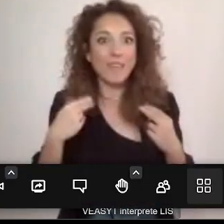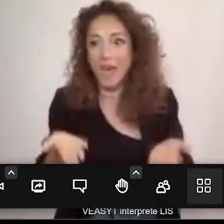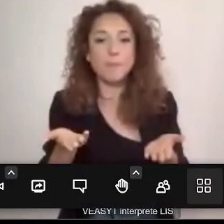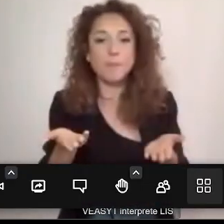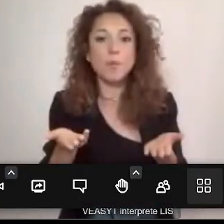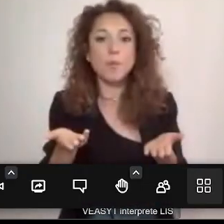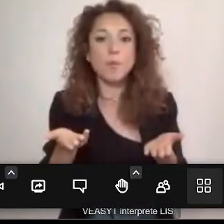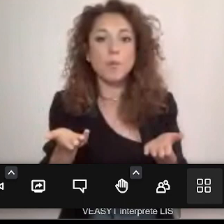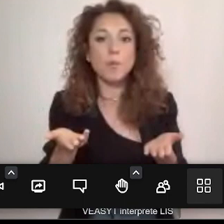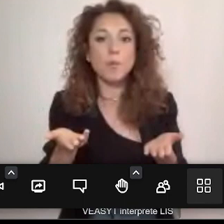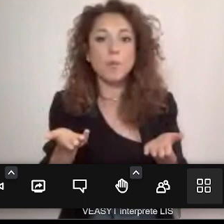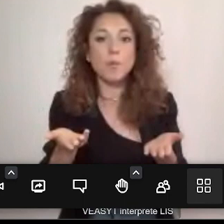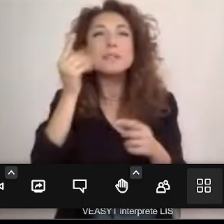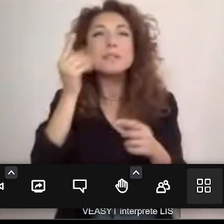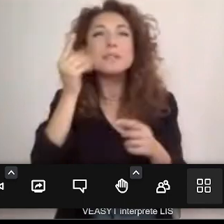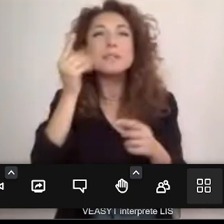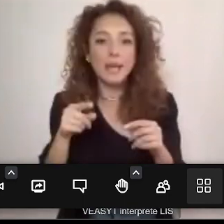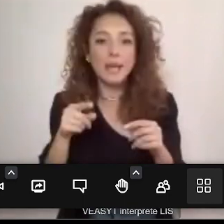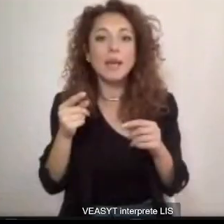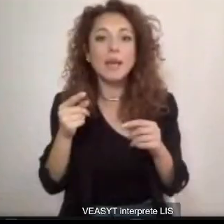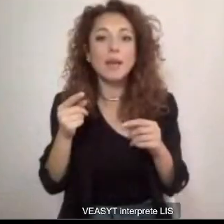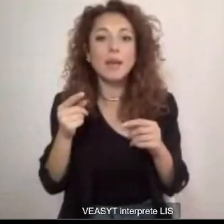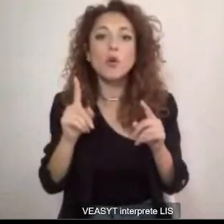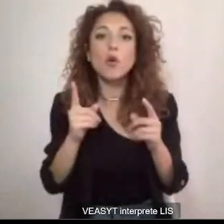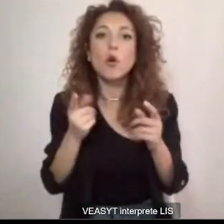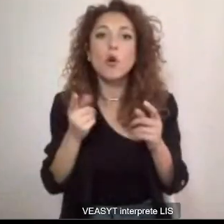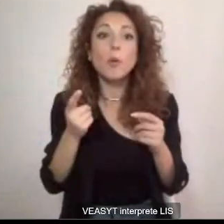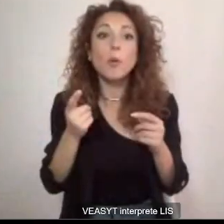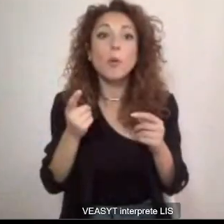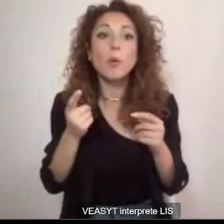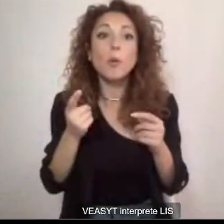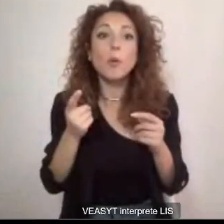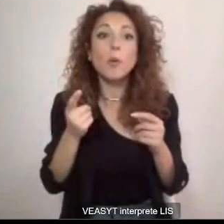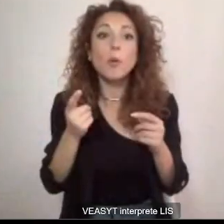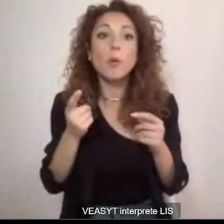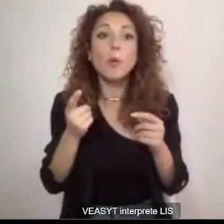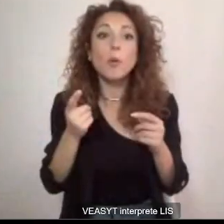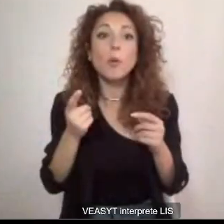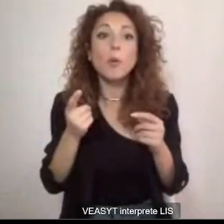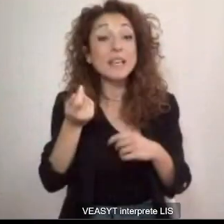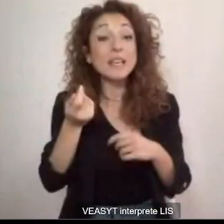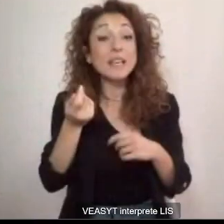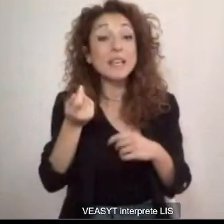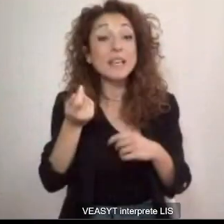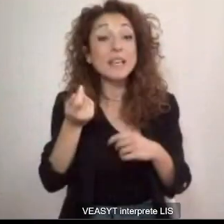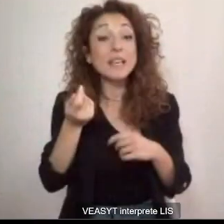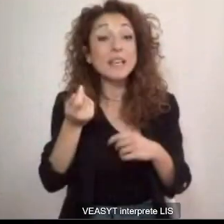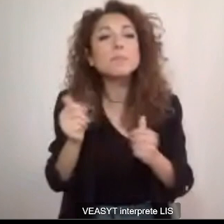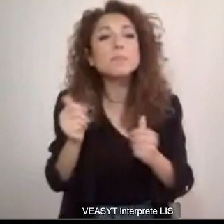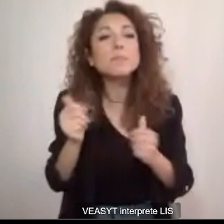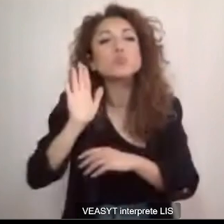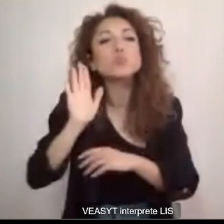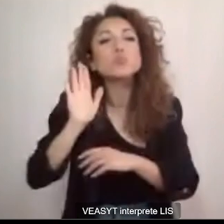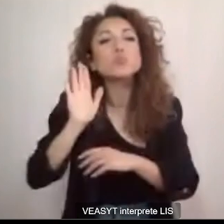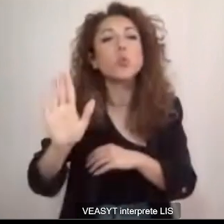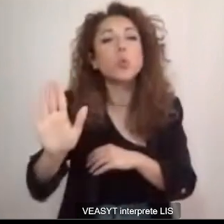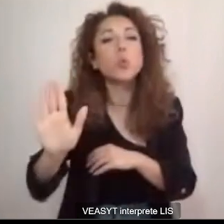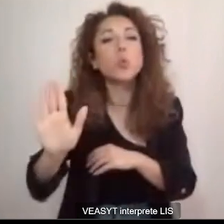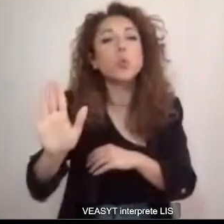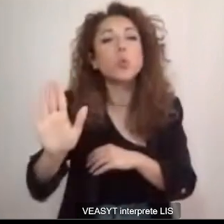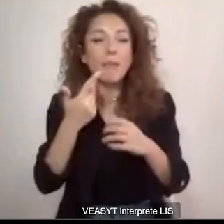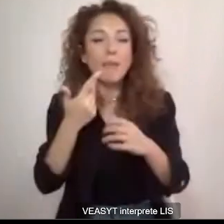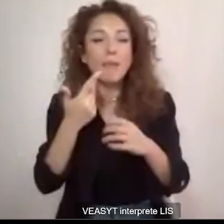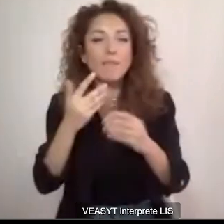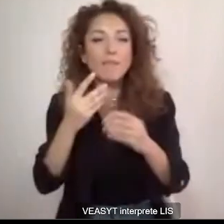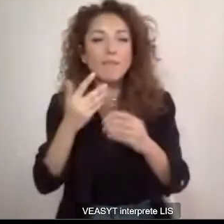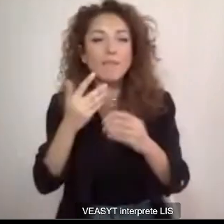essere lo spirito di Fra Giovanni quando ha creato questi capolavori e voleva comunicare e voleva far